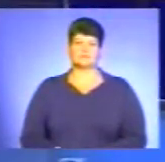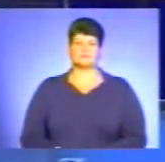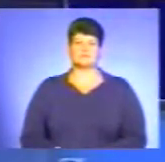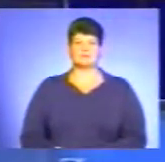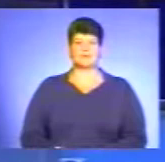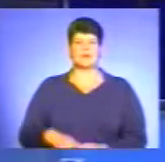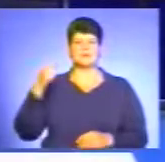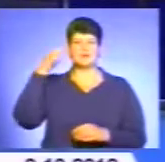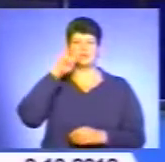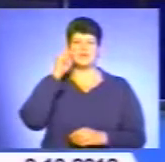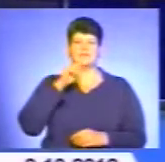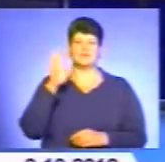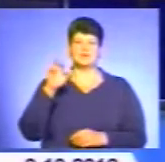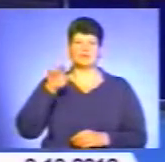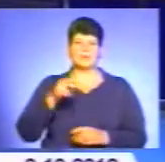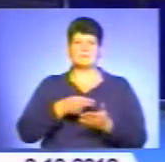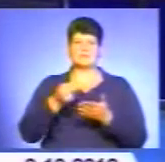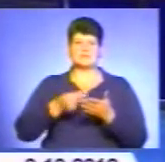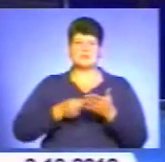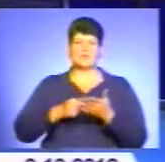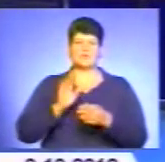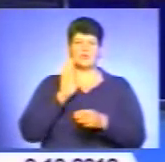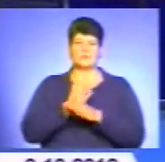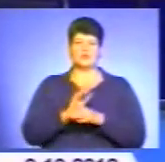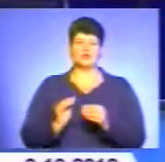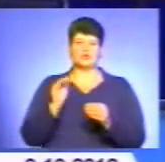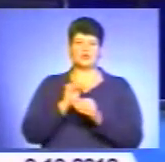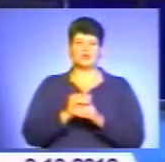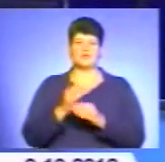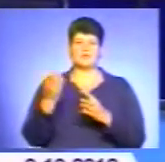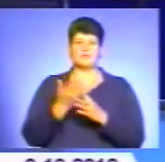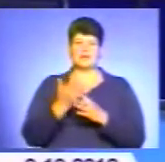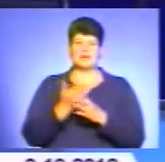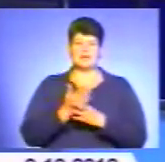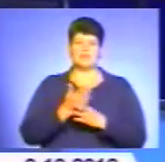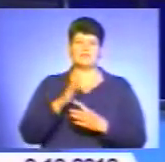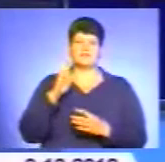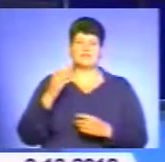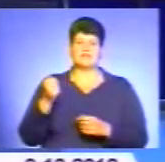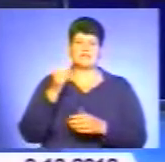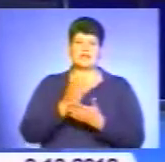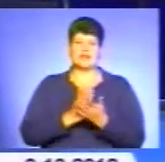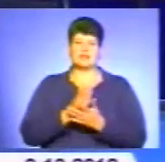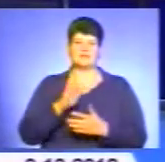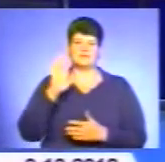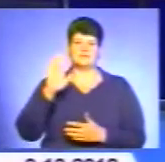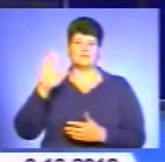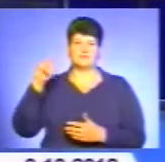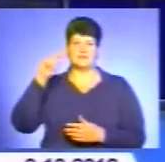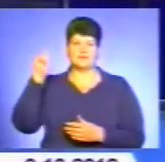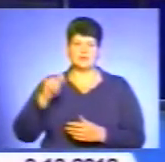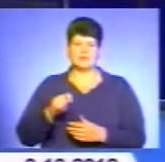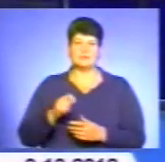Президент України Віктор Янукович підписав указ про додаткові пільги для ветеранів Великої вітчизняної війни. Закон поширює пільги,